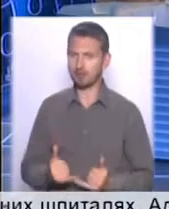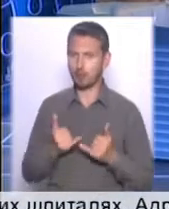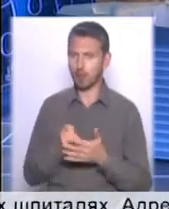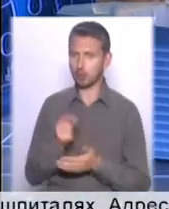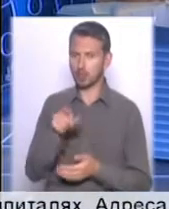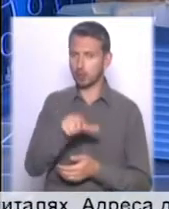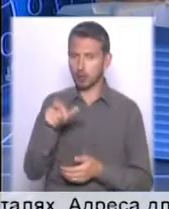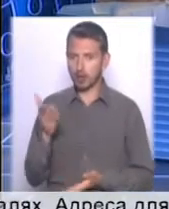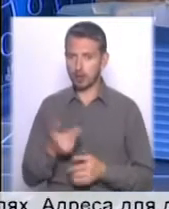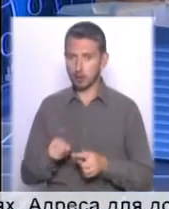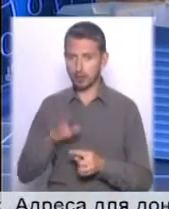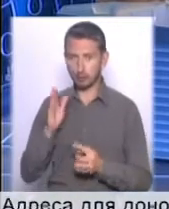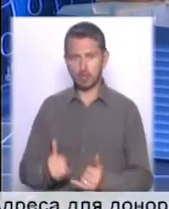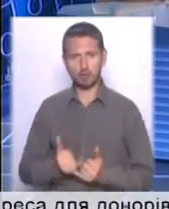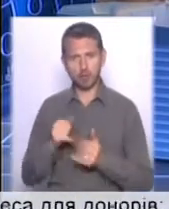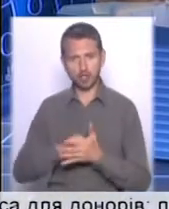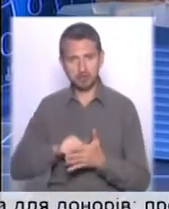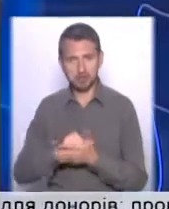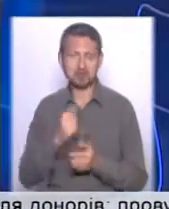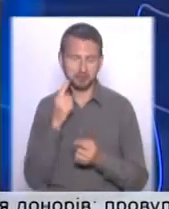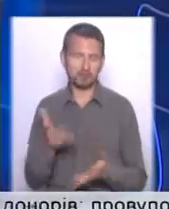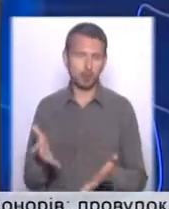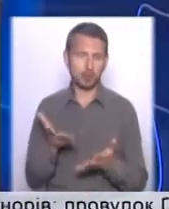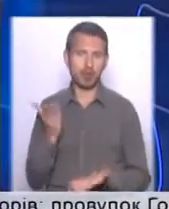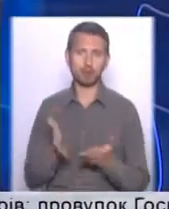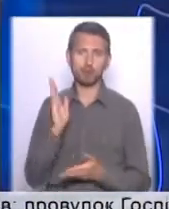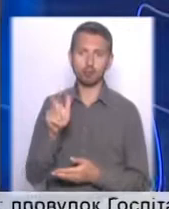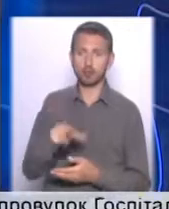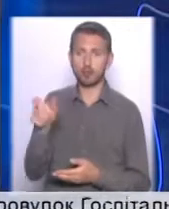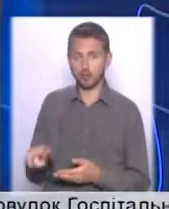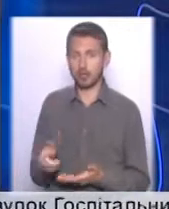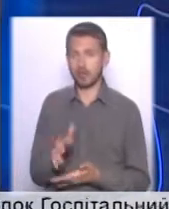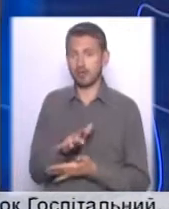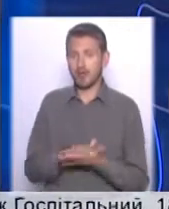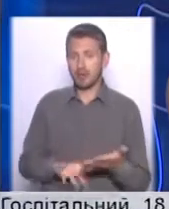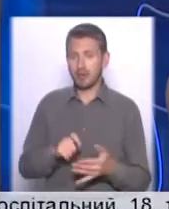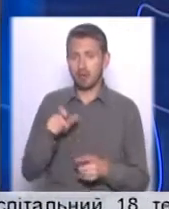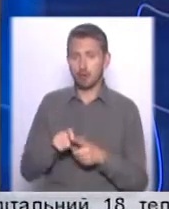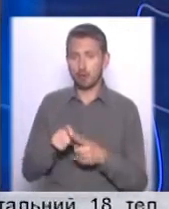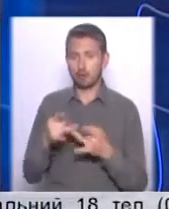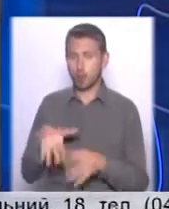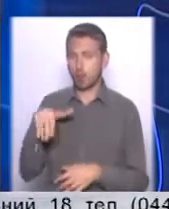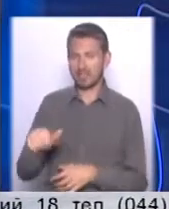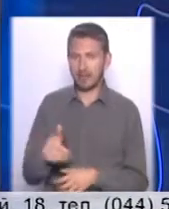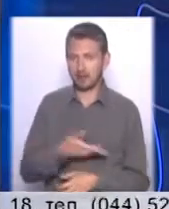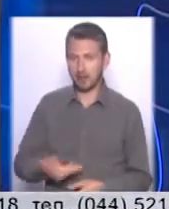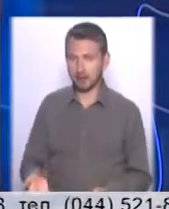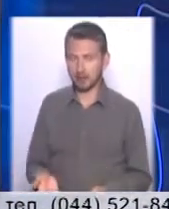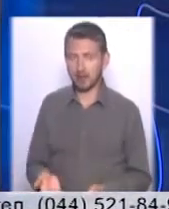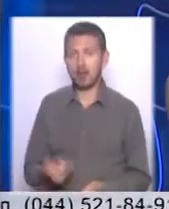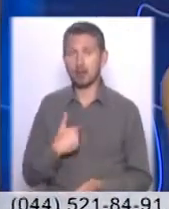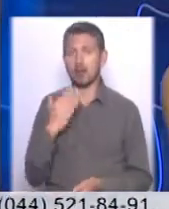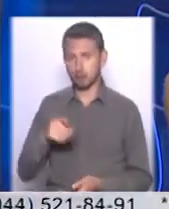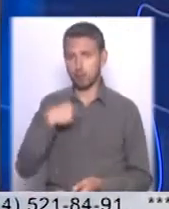цих людей, якщо це буде поважна причина, зрозуміло, якщо це будуть люди, вибачте за таке непарламентське слово, просто кидати нас, то я буду